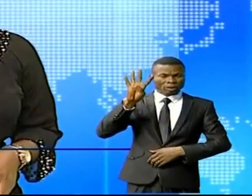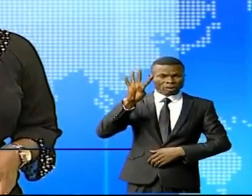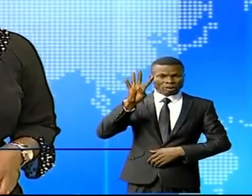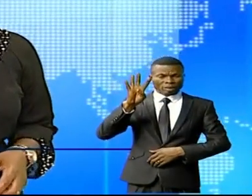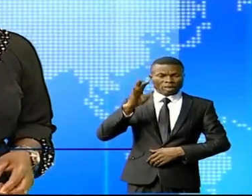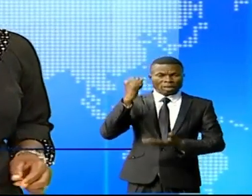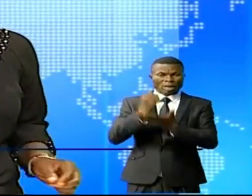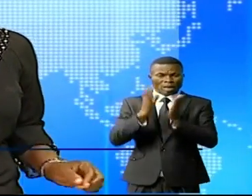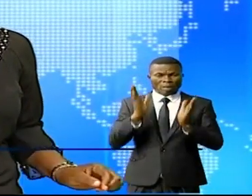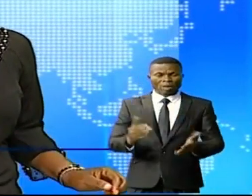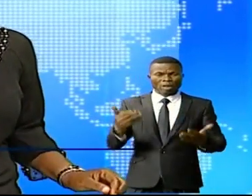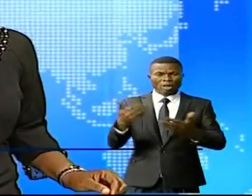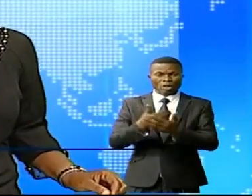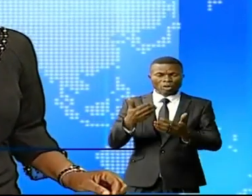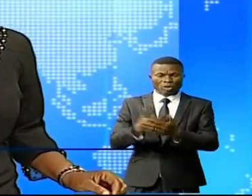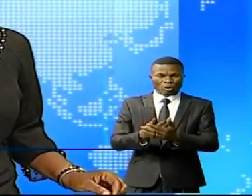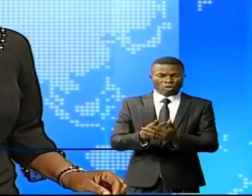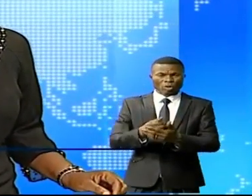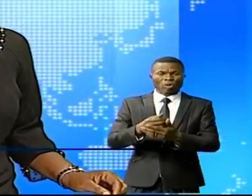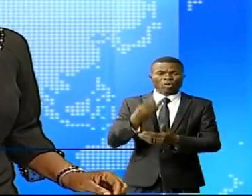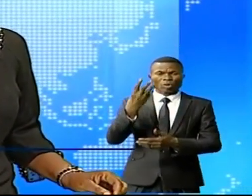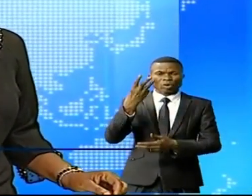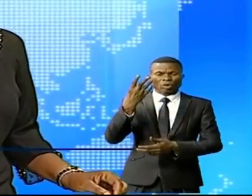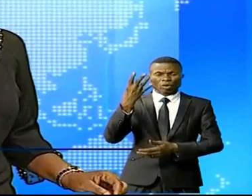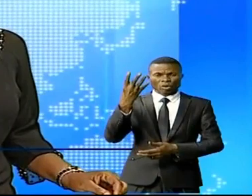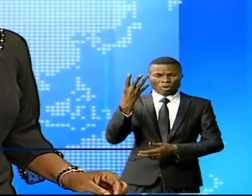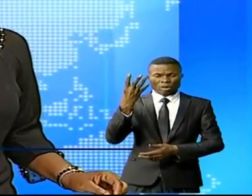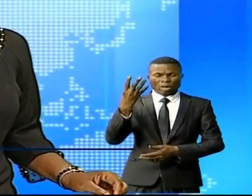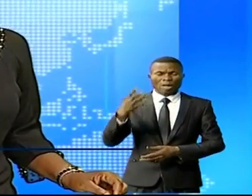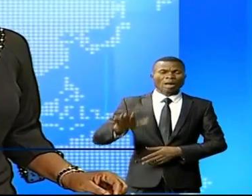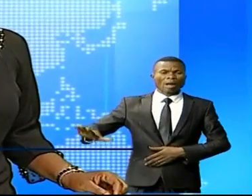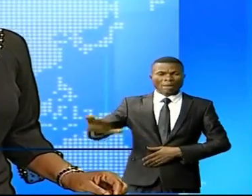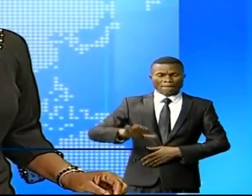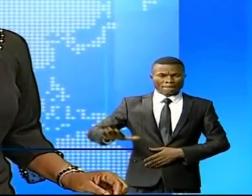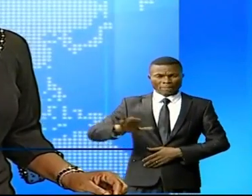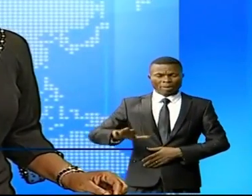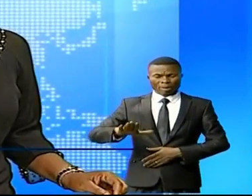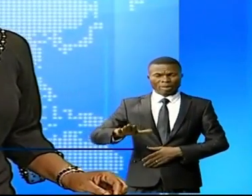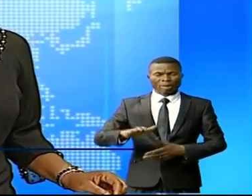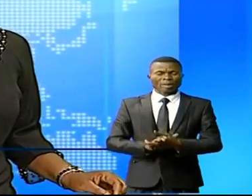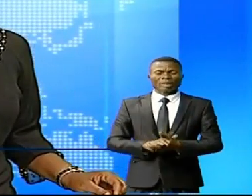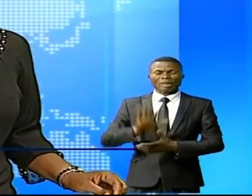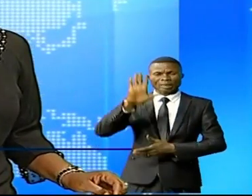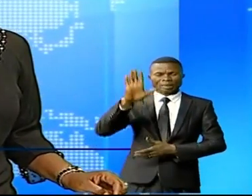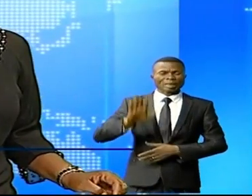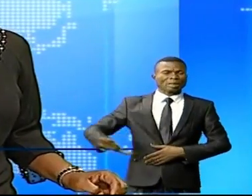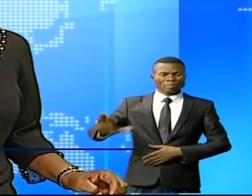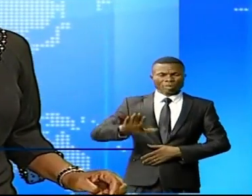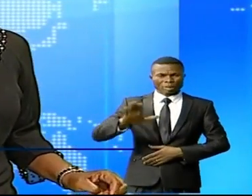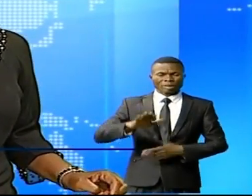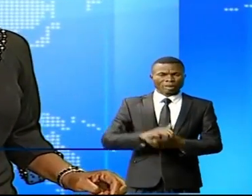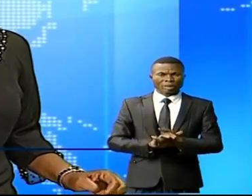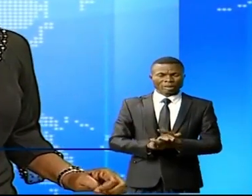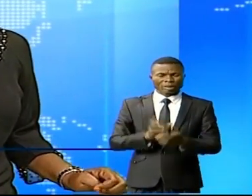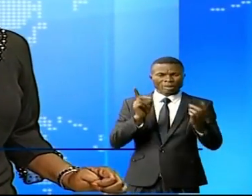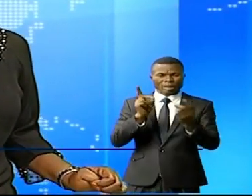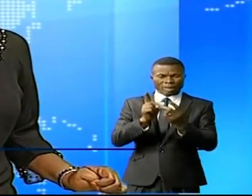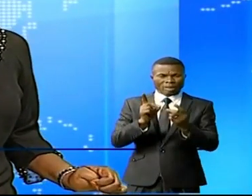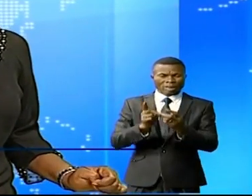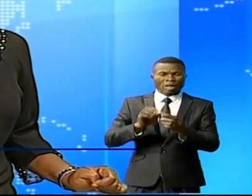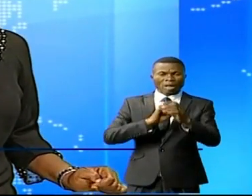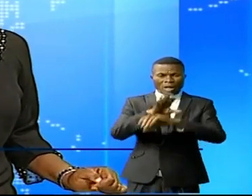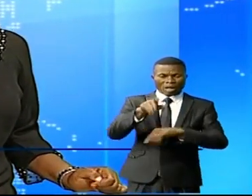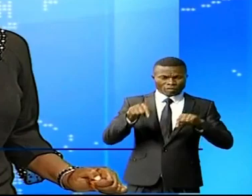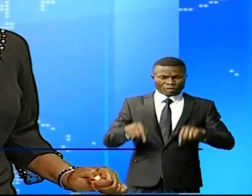ambassadeurs de la Serbie, la France, l'Australie, la Gambie et l'Indonésie qui, accréditées en